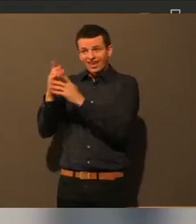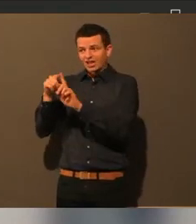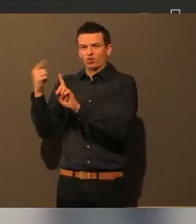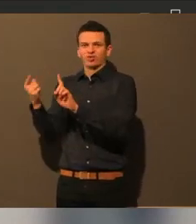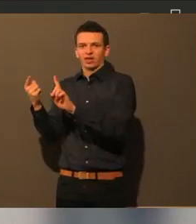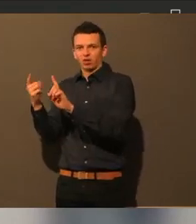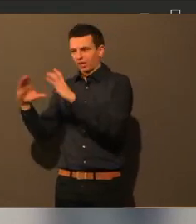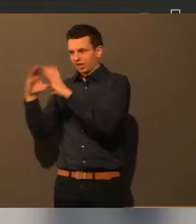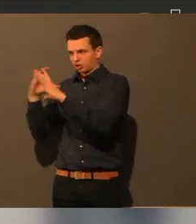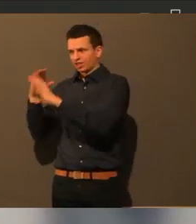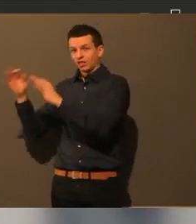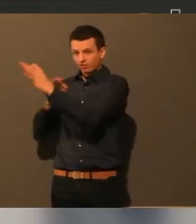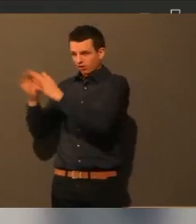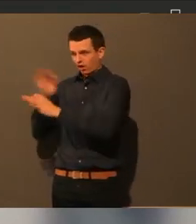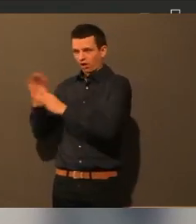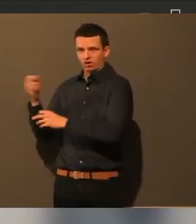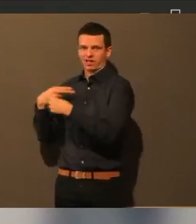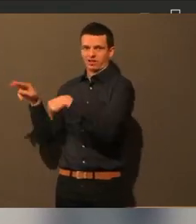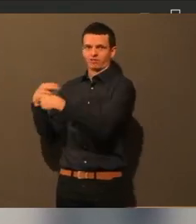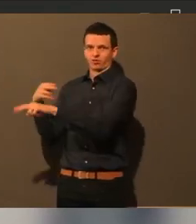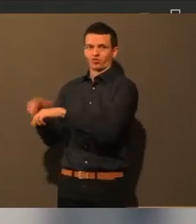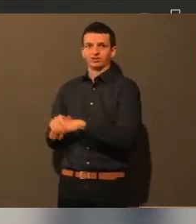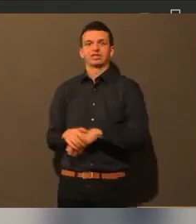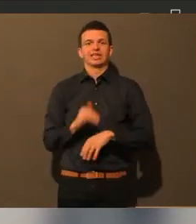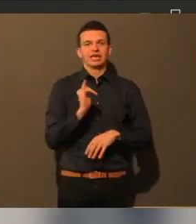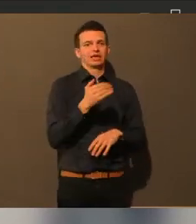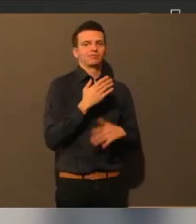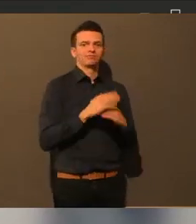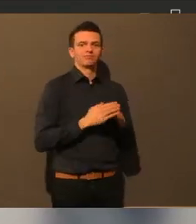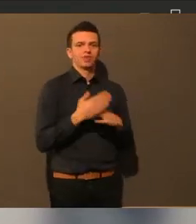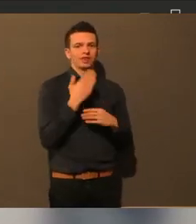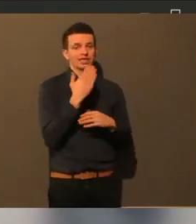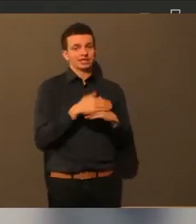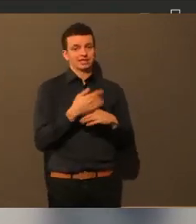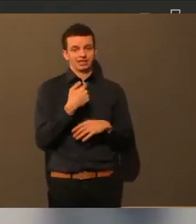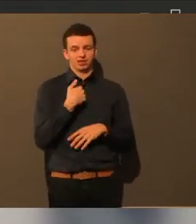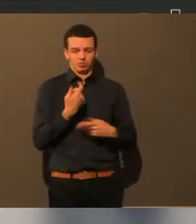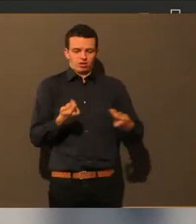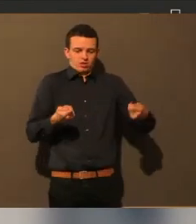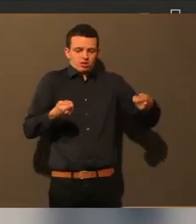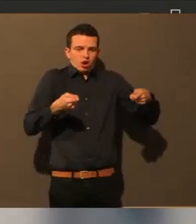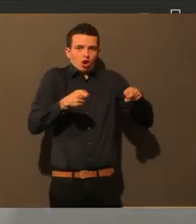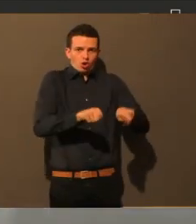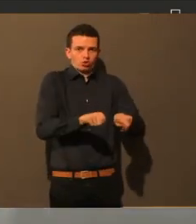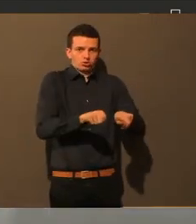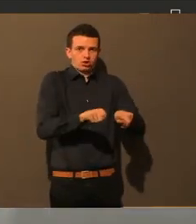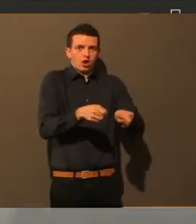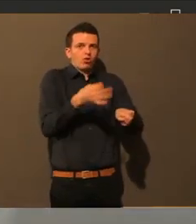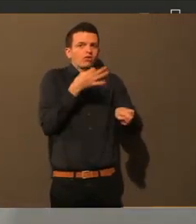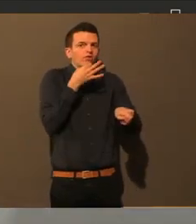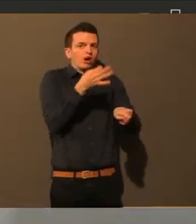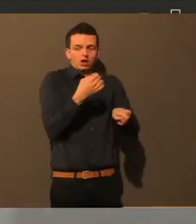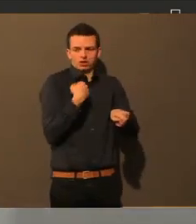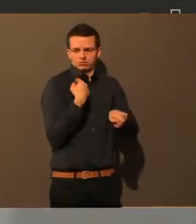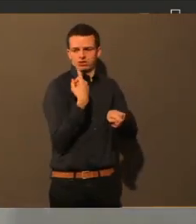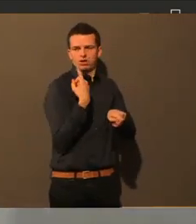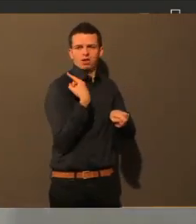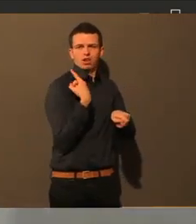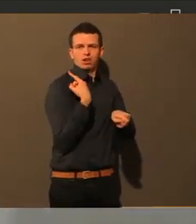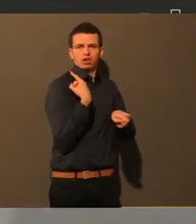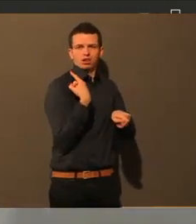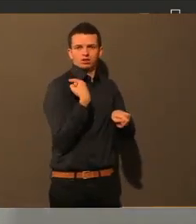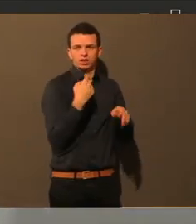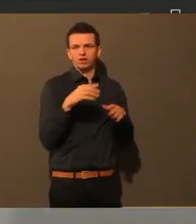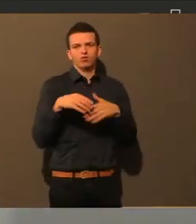Danke. Nur eine Frage zum aktuellen Lockdown, weil es jetzt erst kurz passiert ist im Umkreis. Und